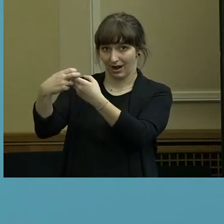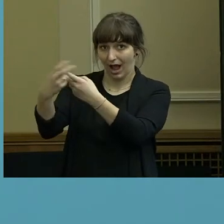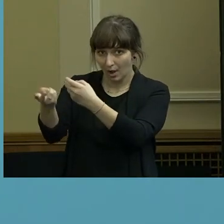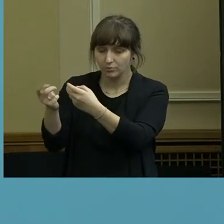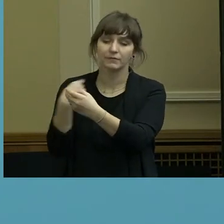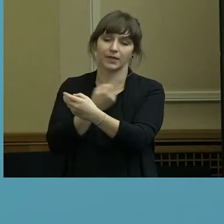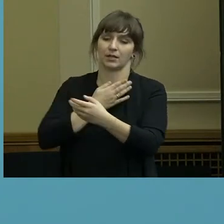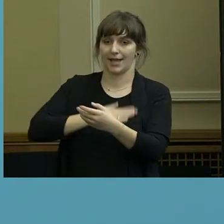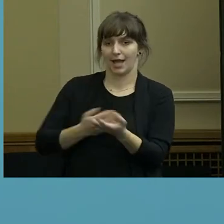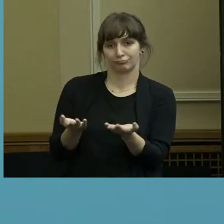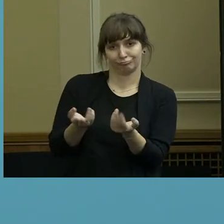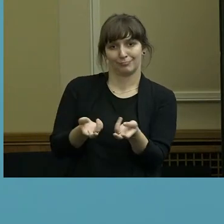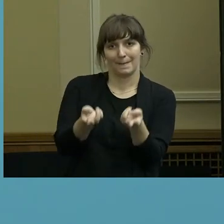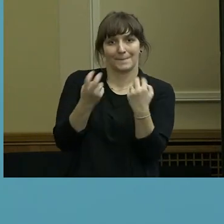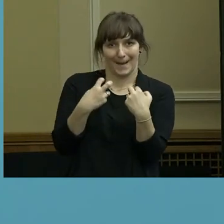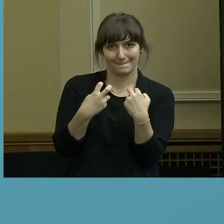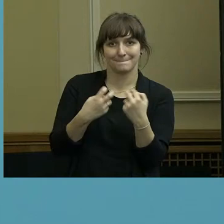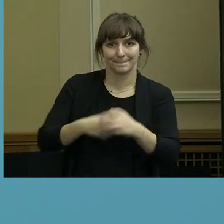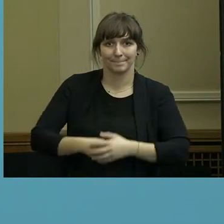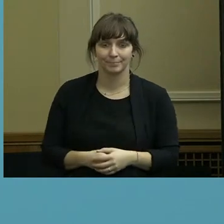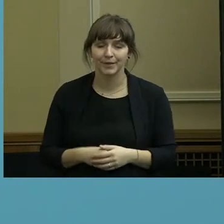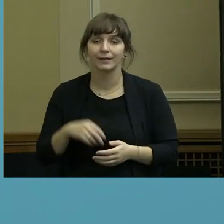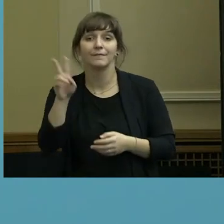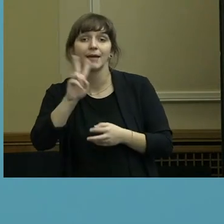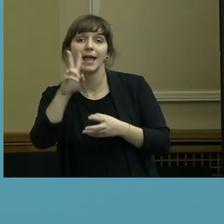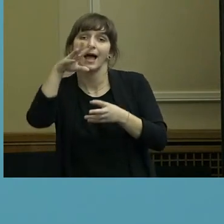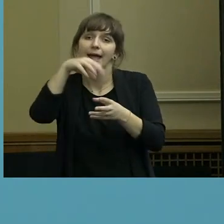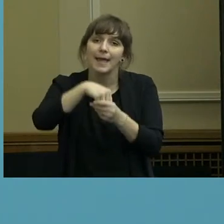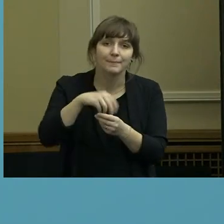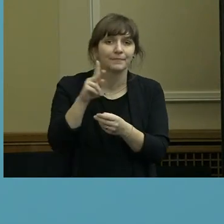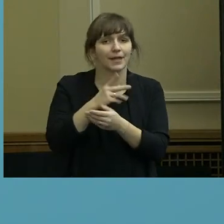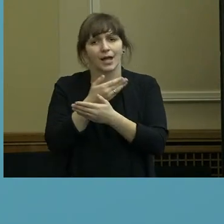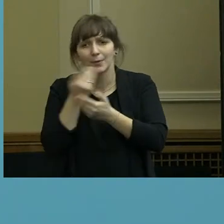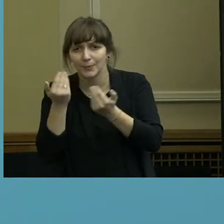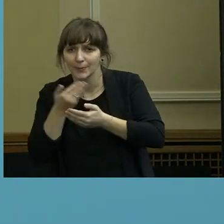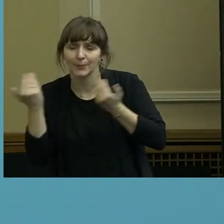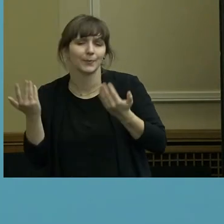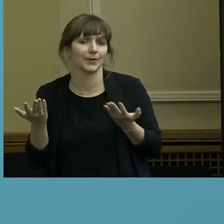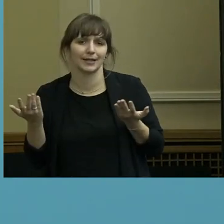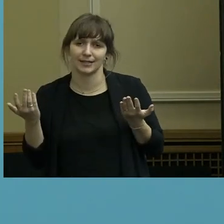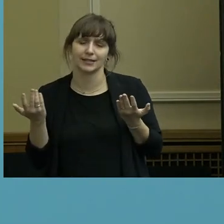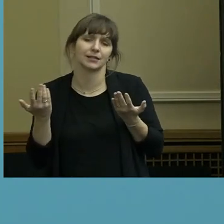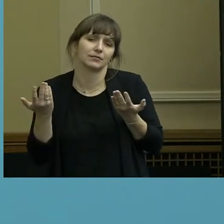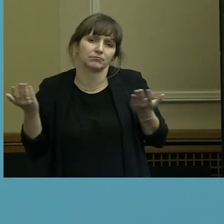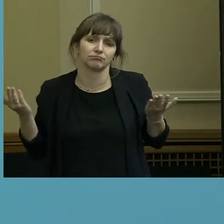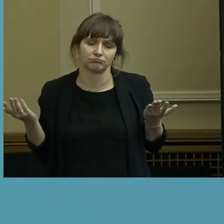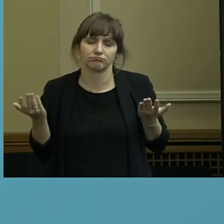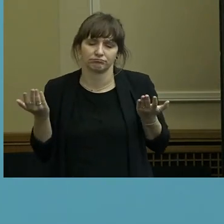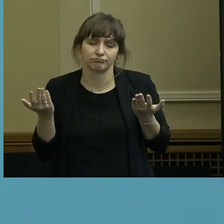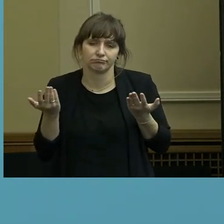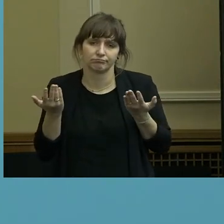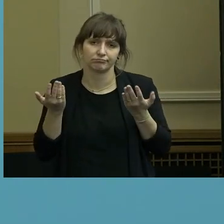Und insofern, wer dann dazugehört oder nicht dazugehört, entscheidet